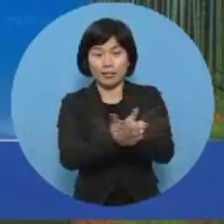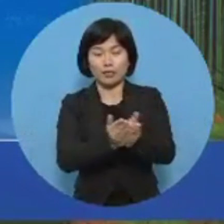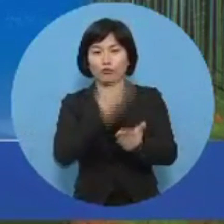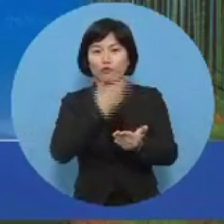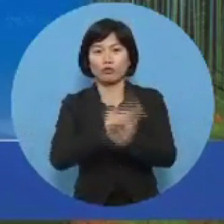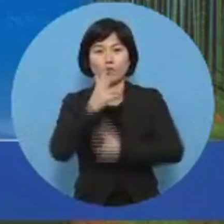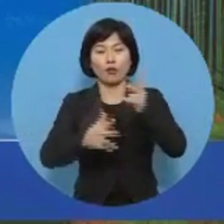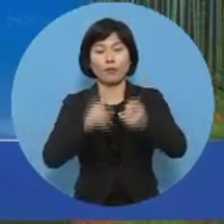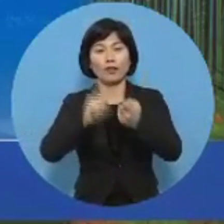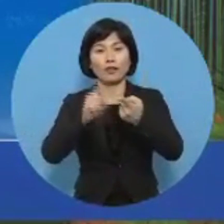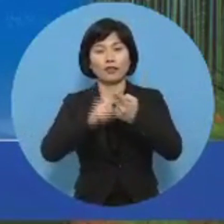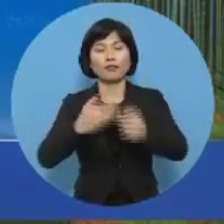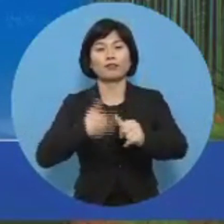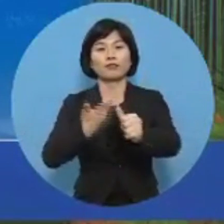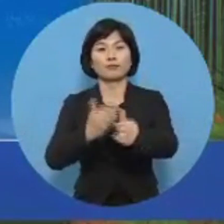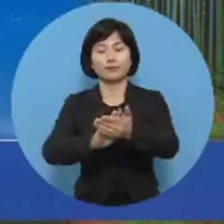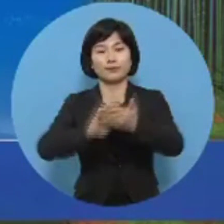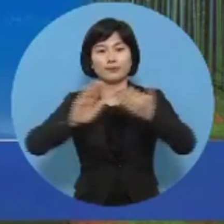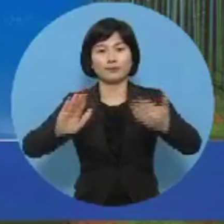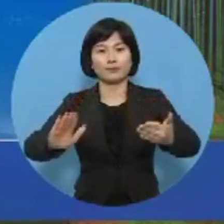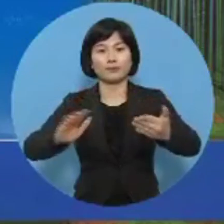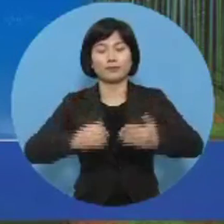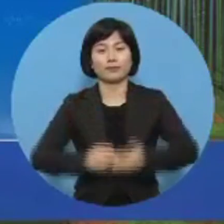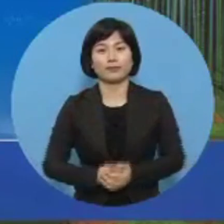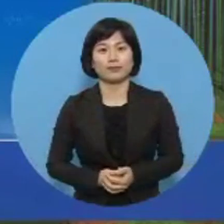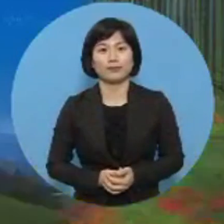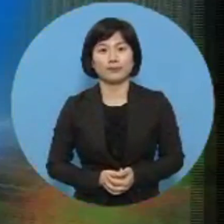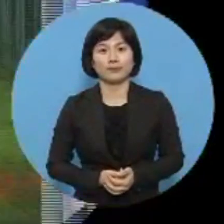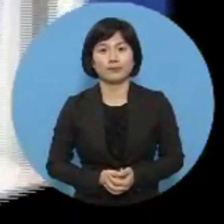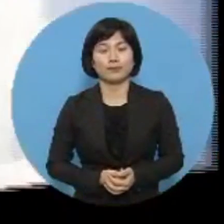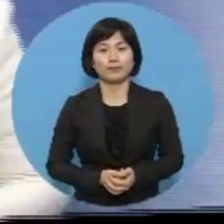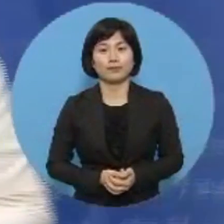허강숙 정책관에게 듣습니다. 함께 보시죠.